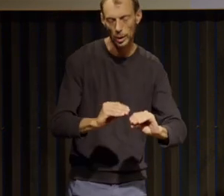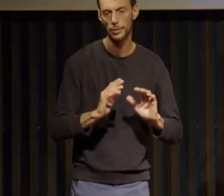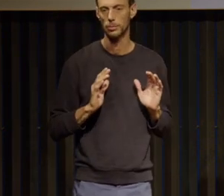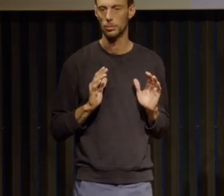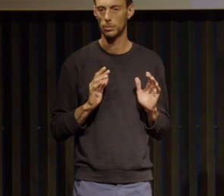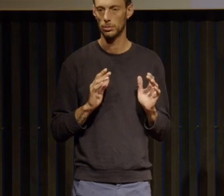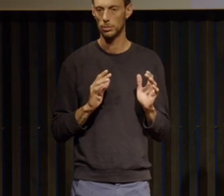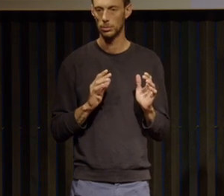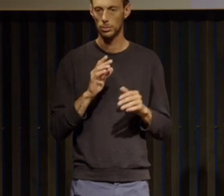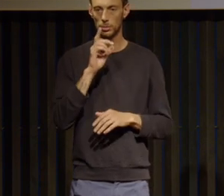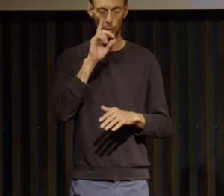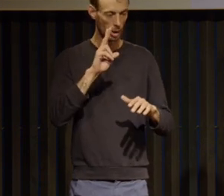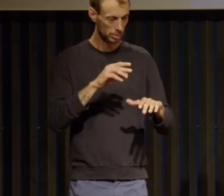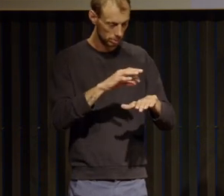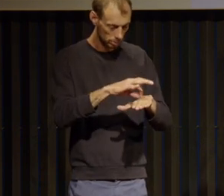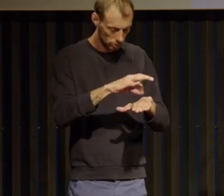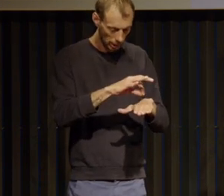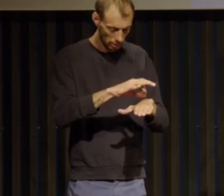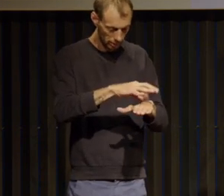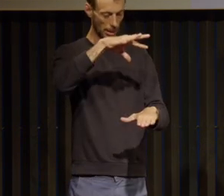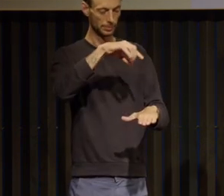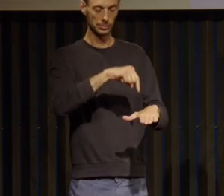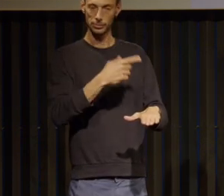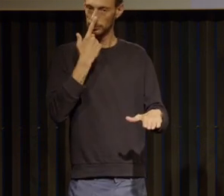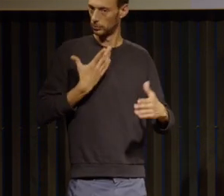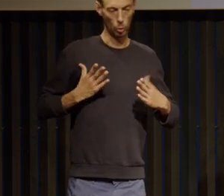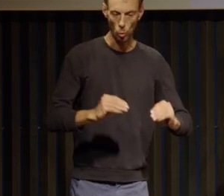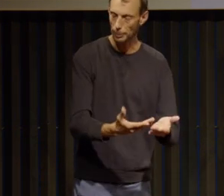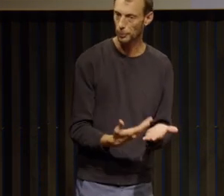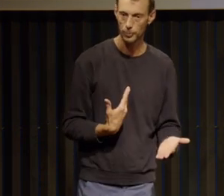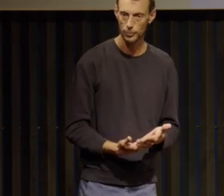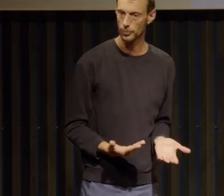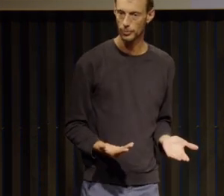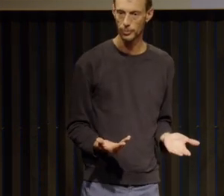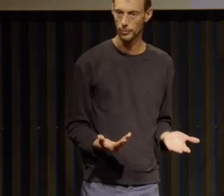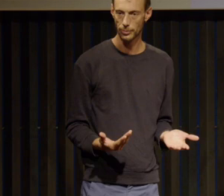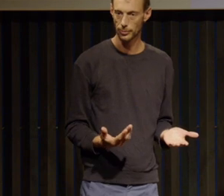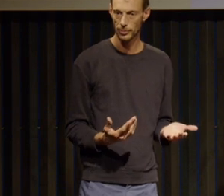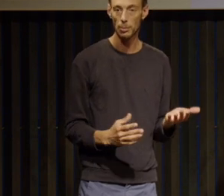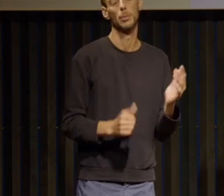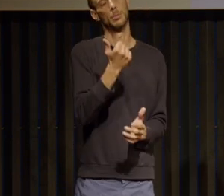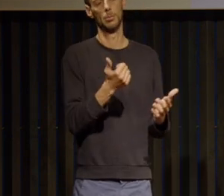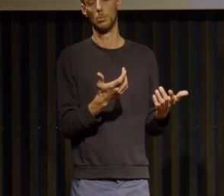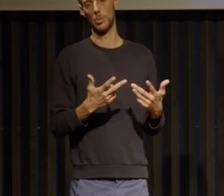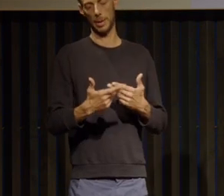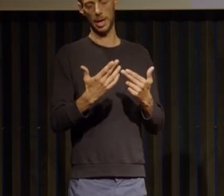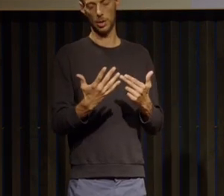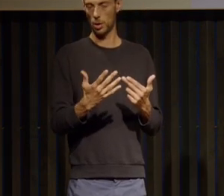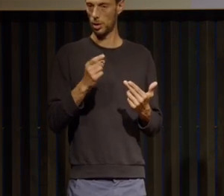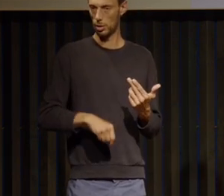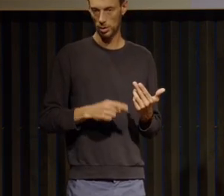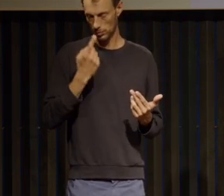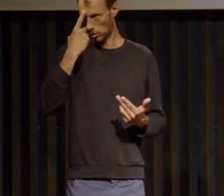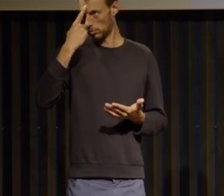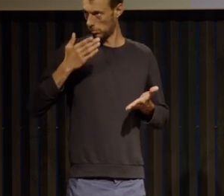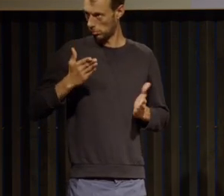elle se joue vraiment concrètement bien sûr la première étape c'est celle de prendre la décision de guérir et cette